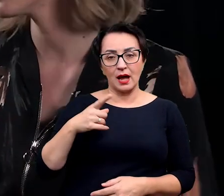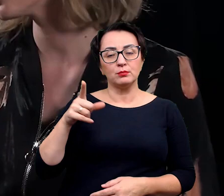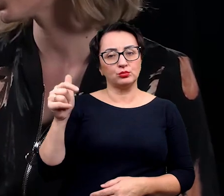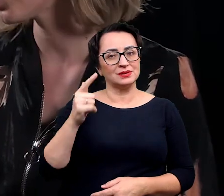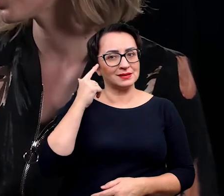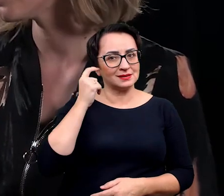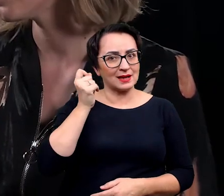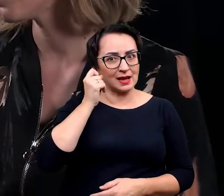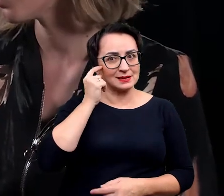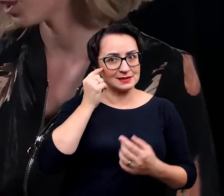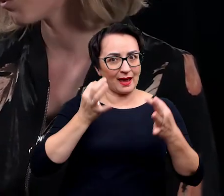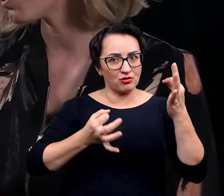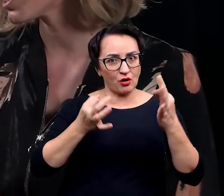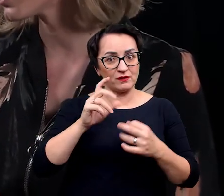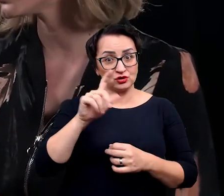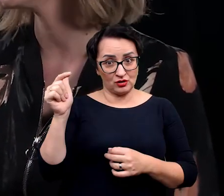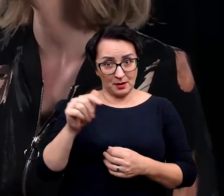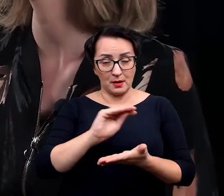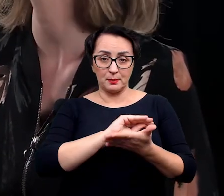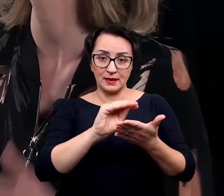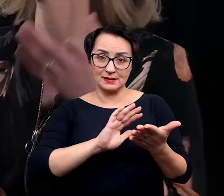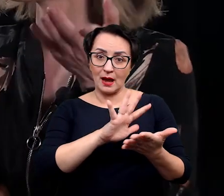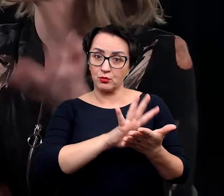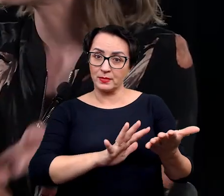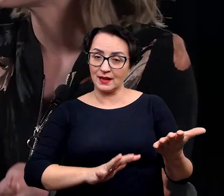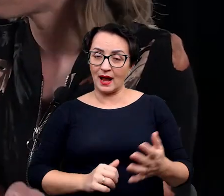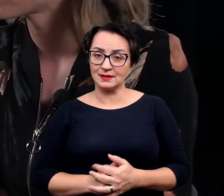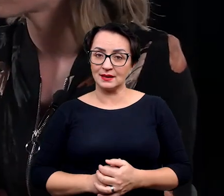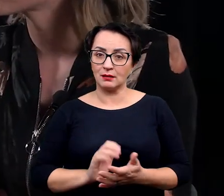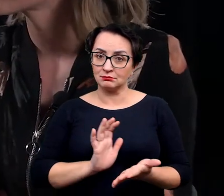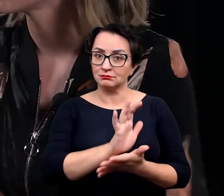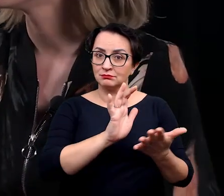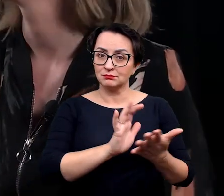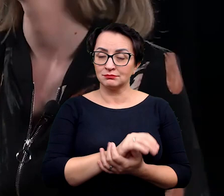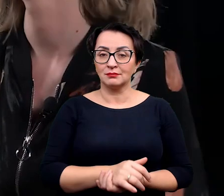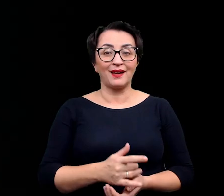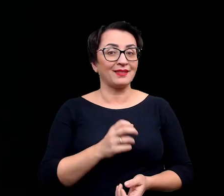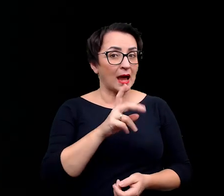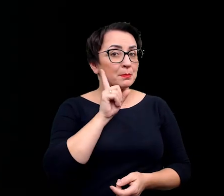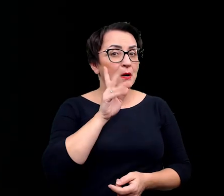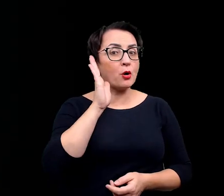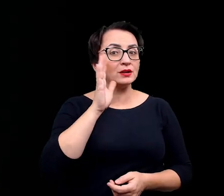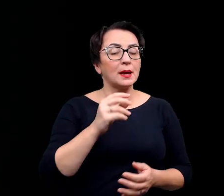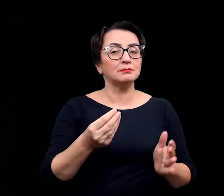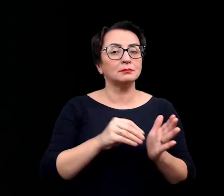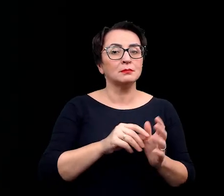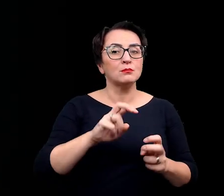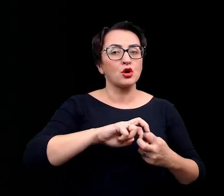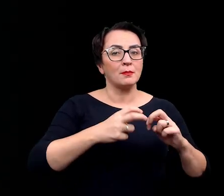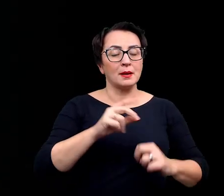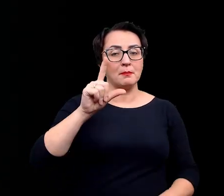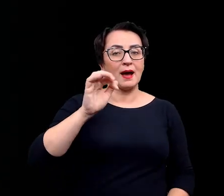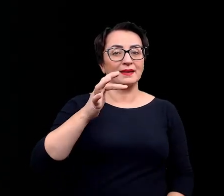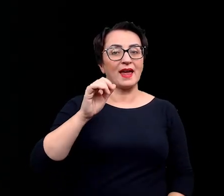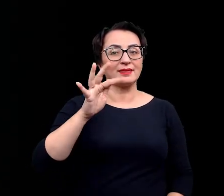czy na pewno musisz o tym opowiedzieć w publikacji, czy na pewno musisz to wrzucić na plakat. Często jest problem z patentami, bo jeżeli to gdzieś już